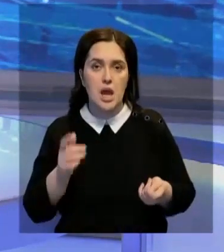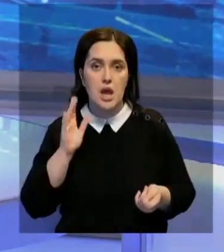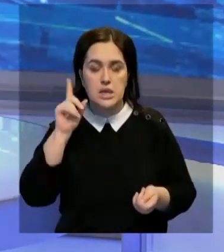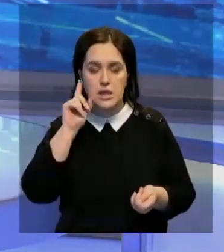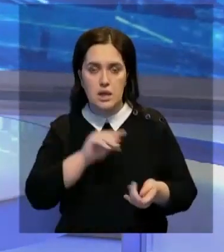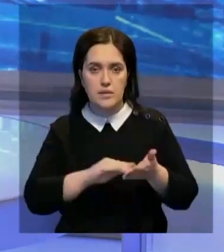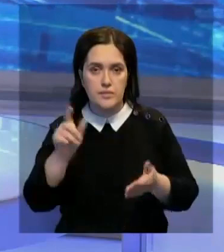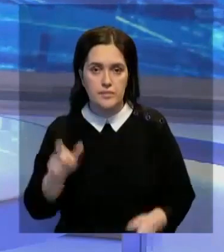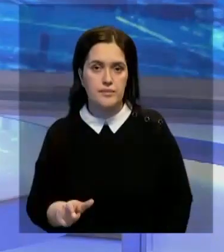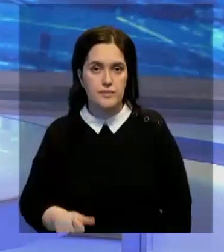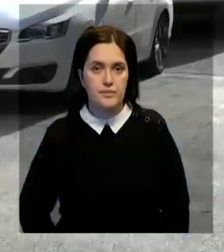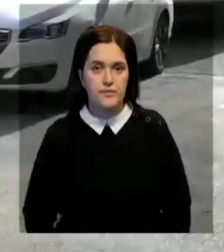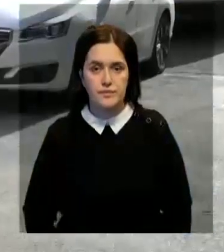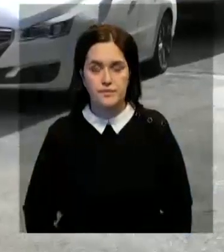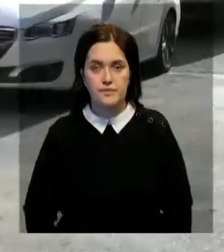Тужилкина.